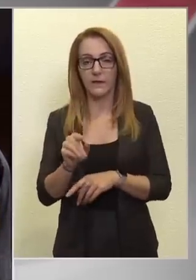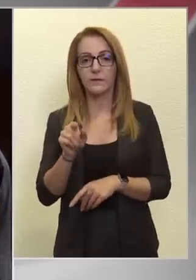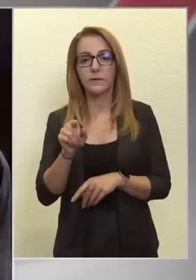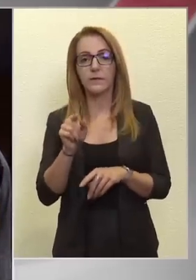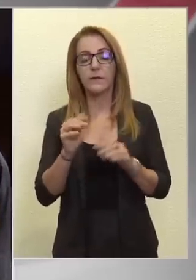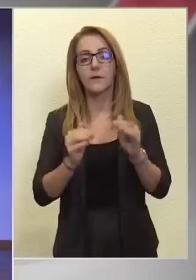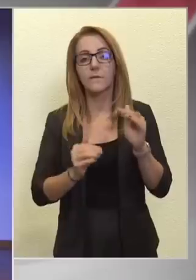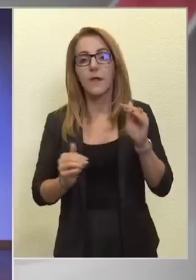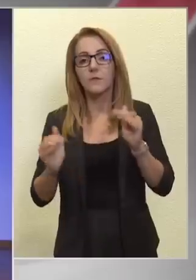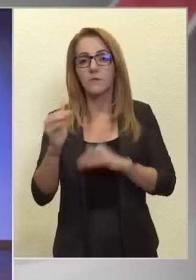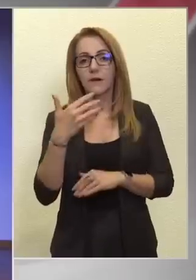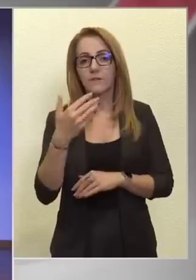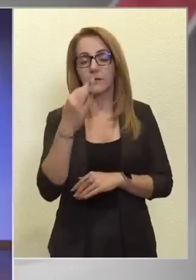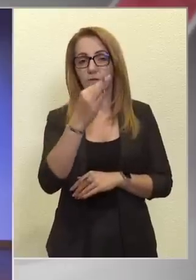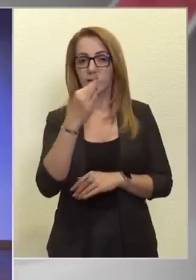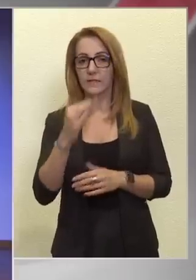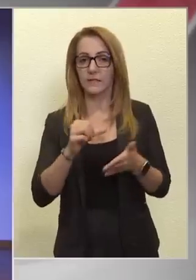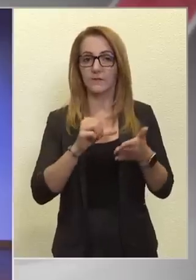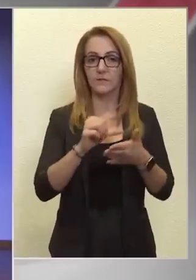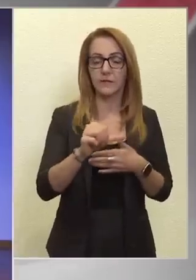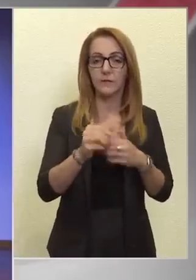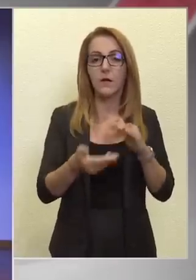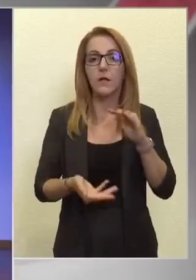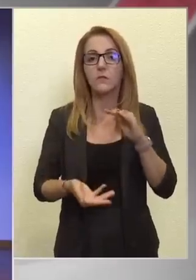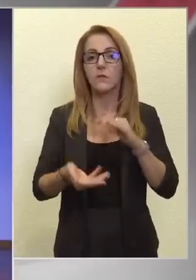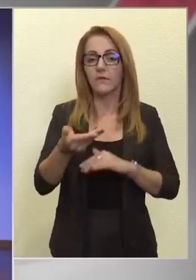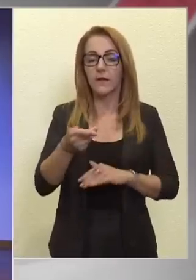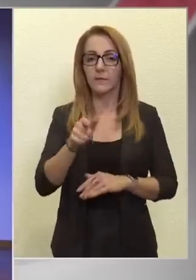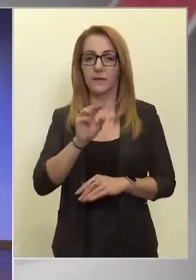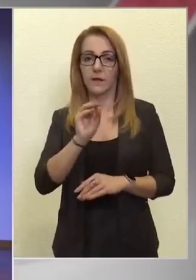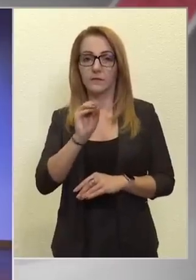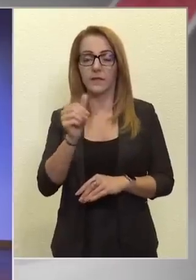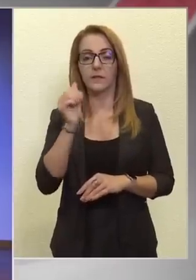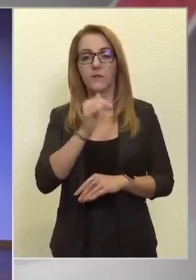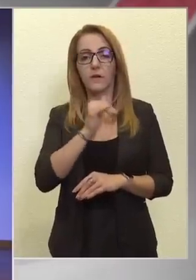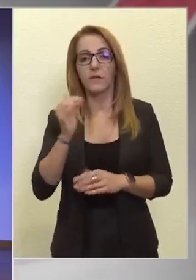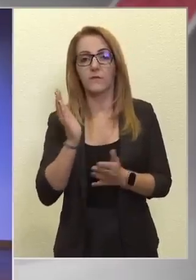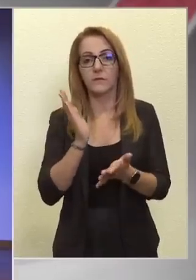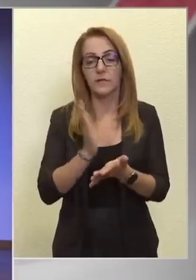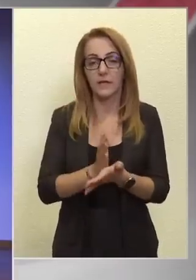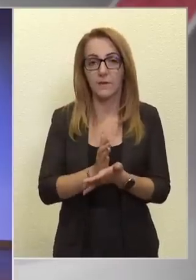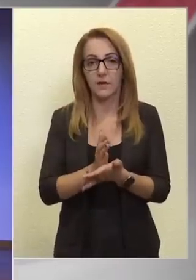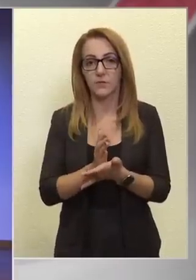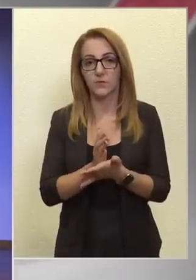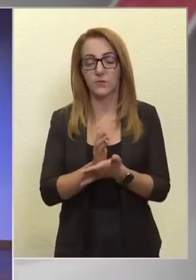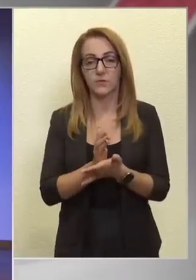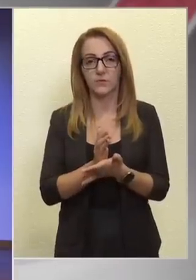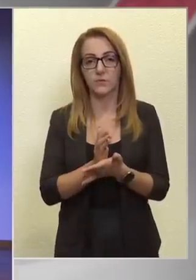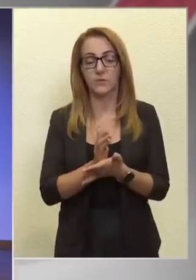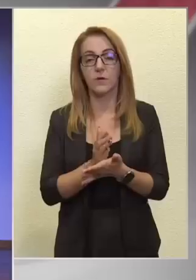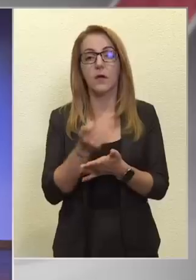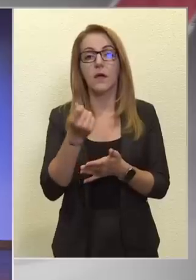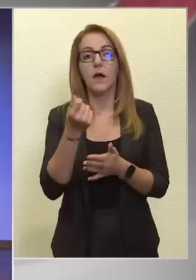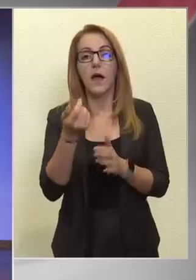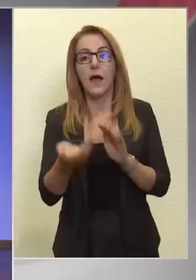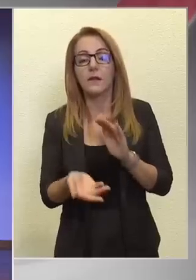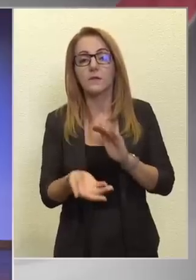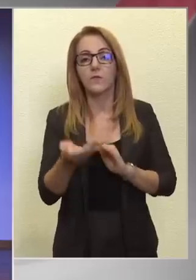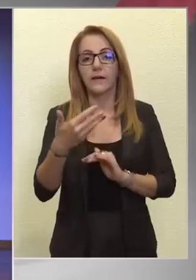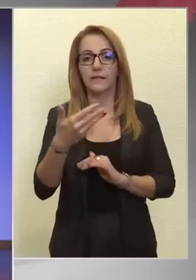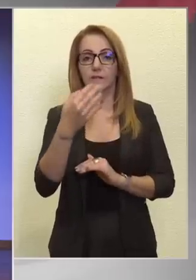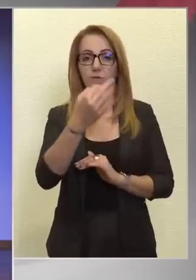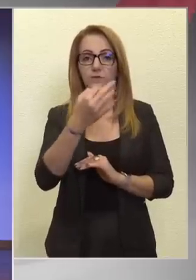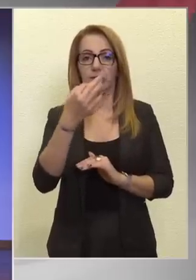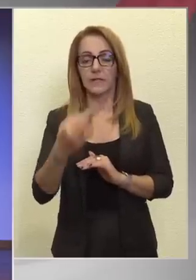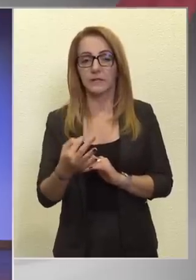a növekmény 50%-át fizetjük ki. növekmény azt jelenti, hogy a tavalyi évhez képest a árnevekedés 50